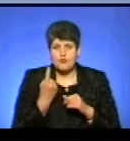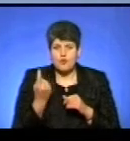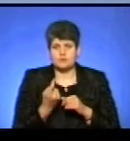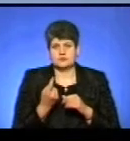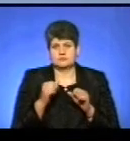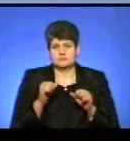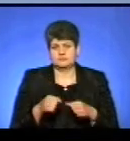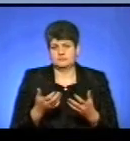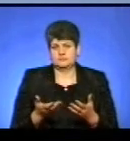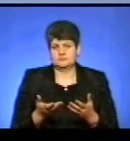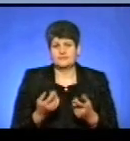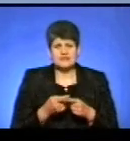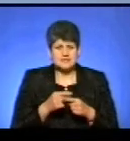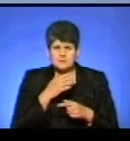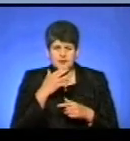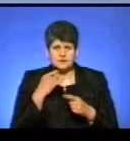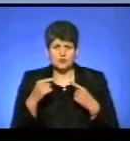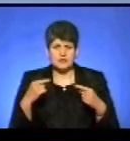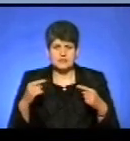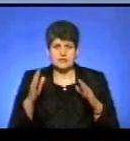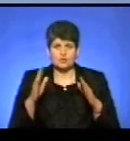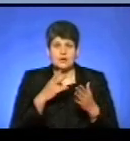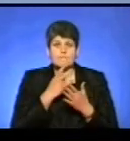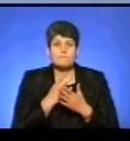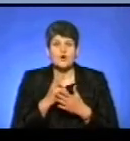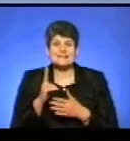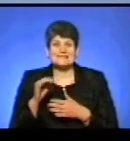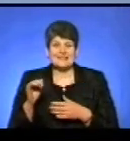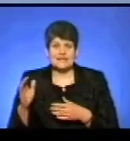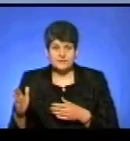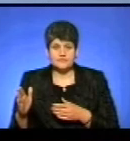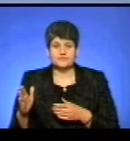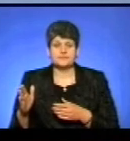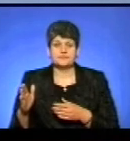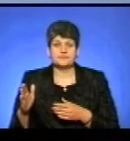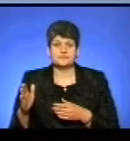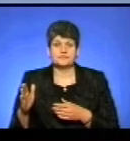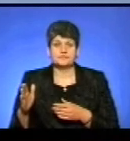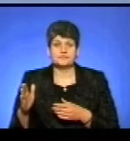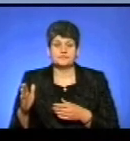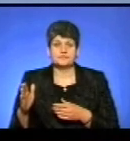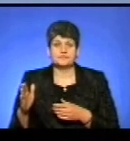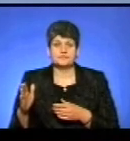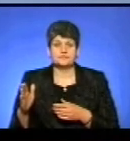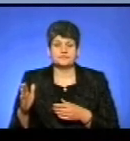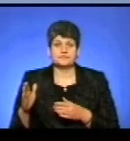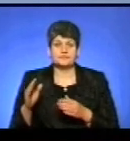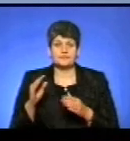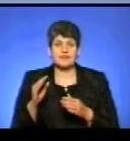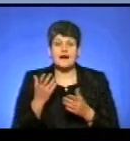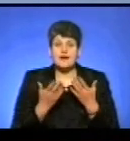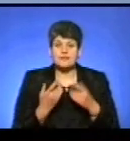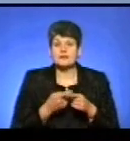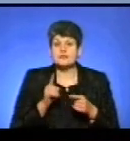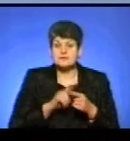потенціалу, так. Тобто, це буде дуже багато різних показників, різних там, ну, складових. Але